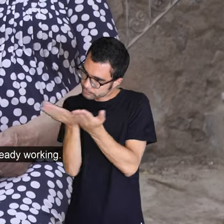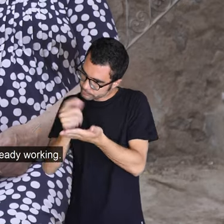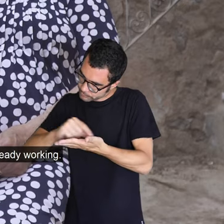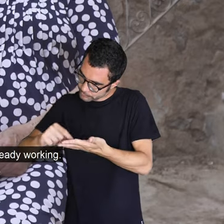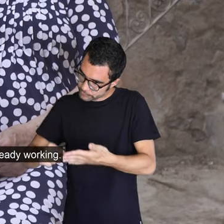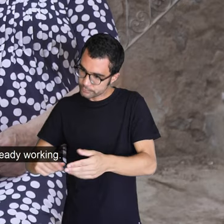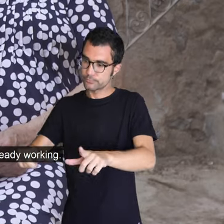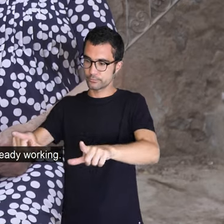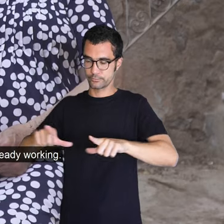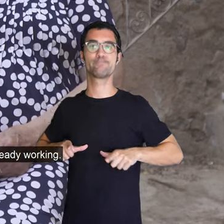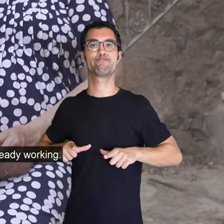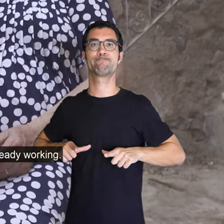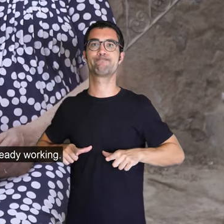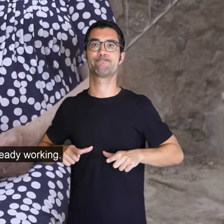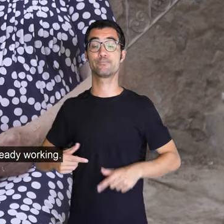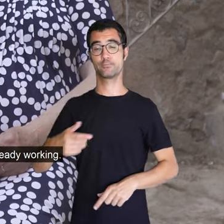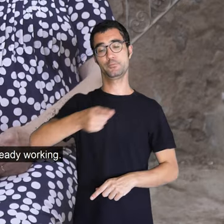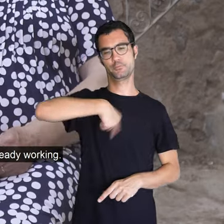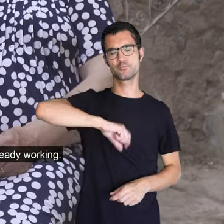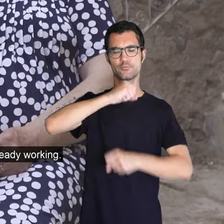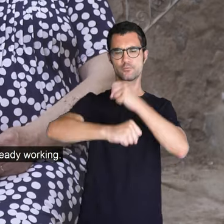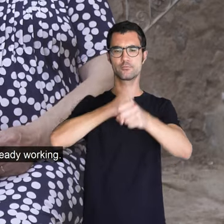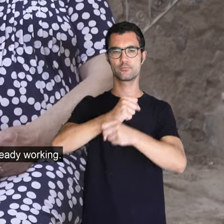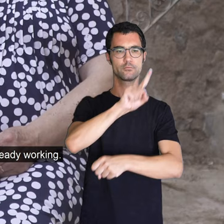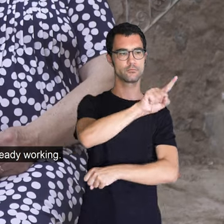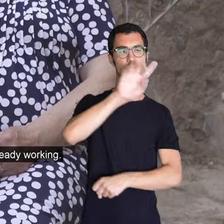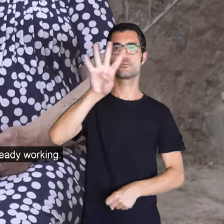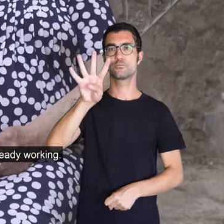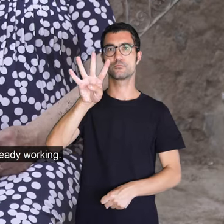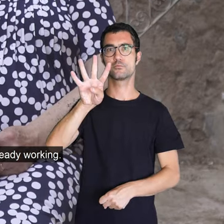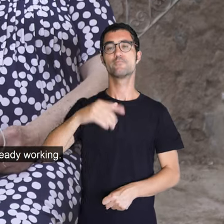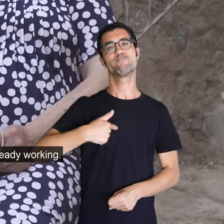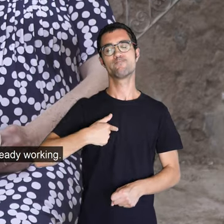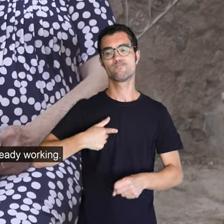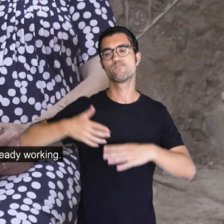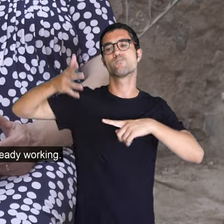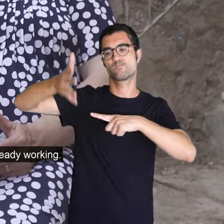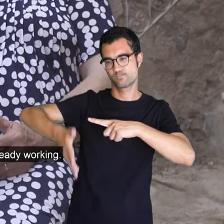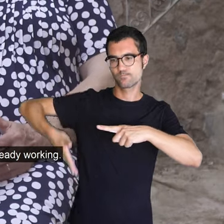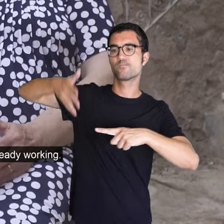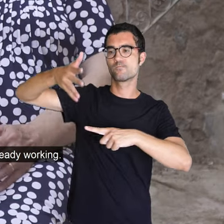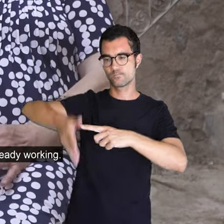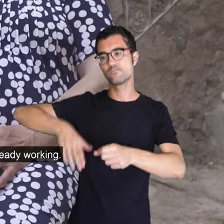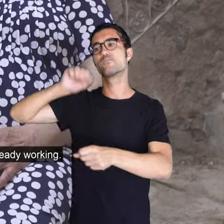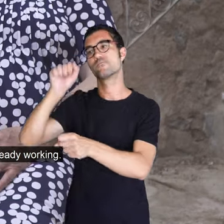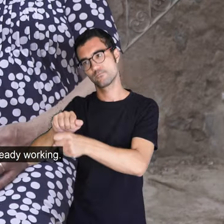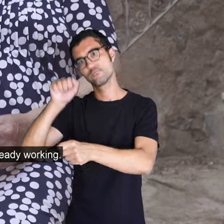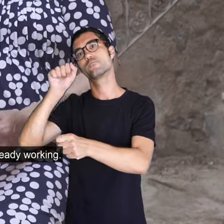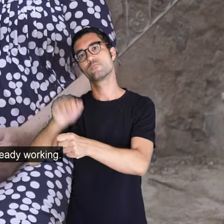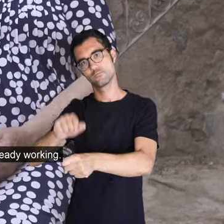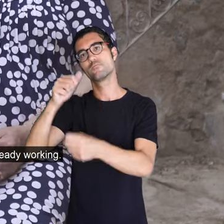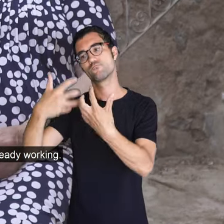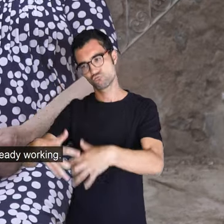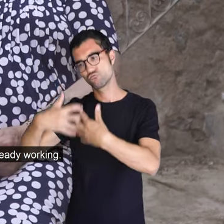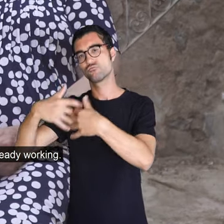començar ja a tenir els catorze anys, jo vaig començar sa fàbrica, però abans de tenir els catorze anys, jo vaig fer